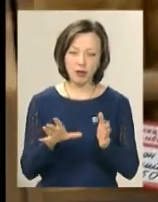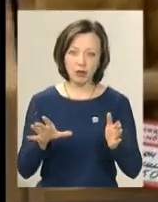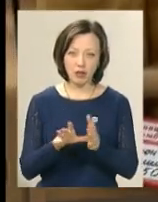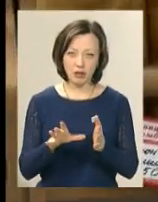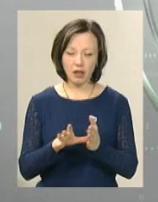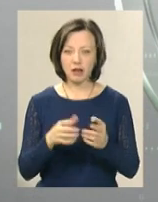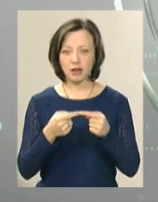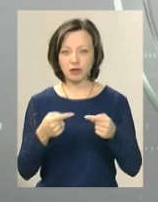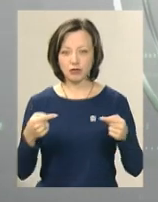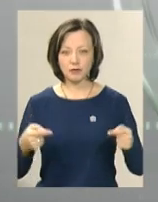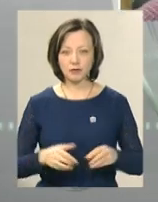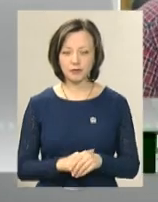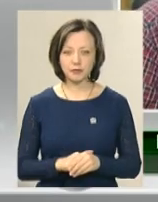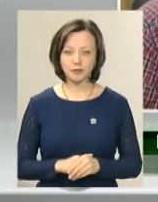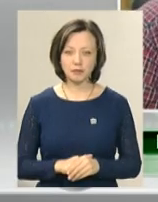енергоносії.